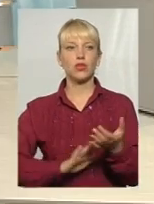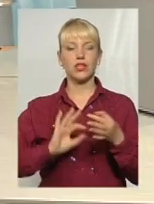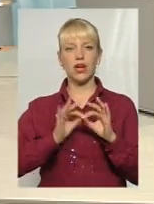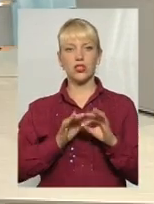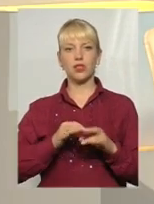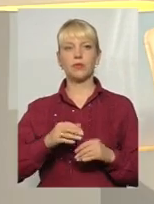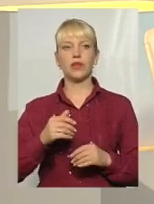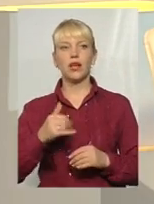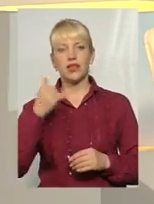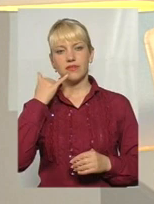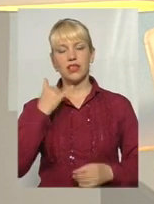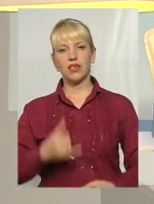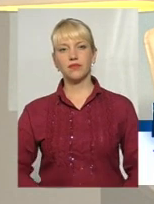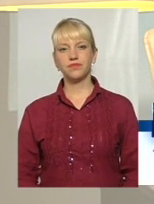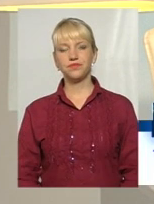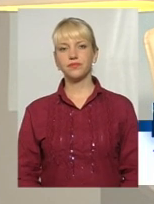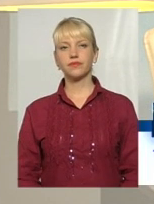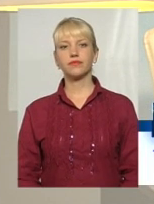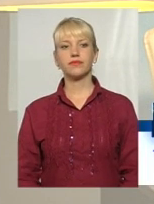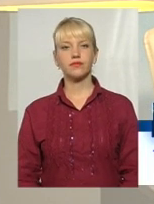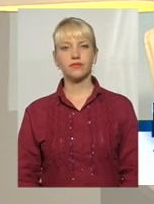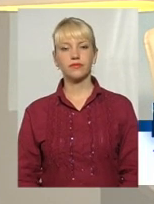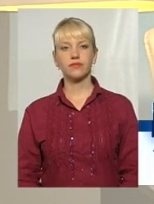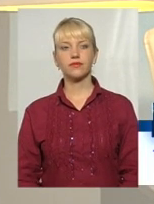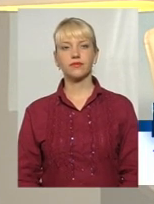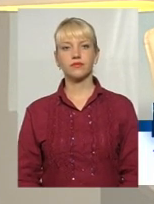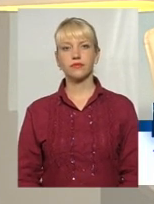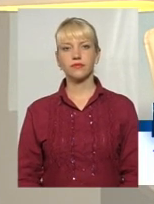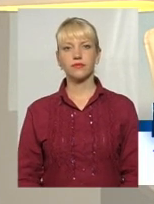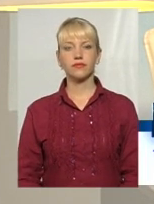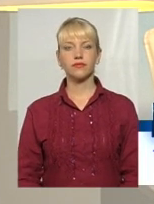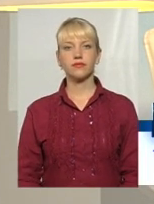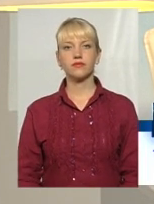говорити згодом. Насамперед дзвінки 61 90 60. Слухаємо вас, говоріть, будь ласка.